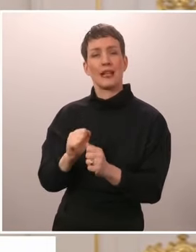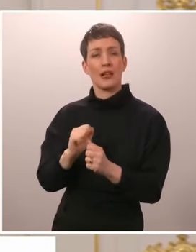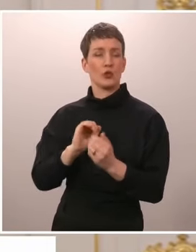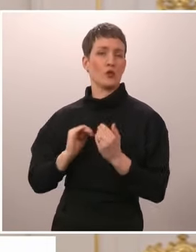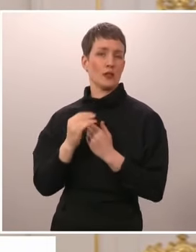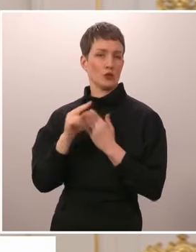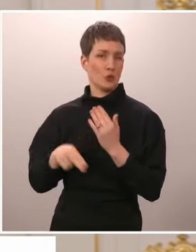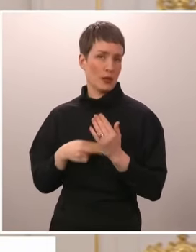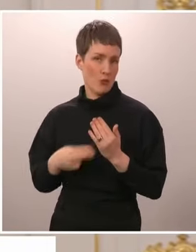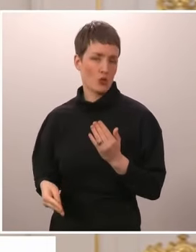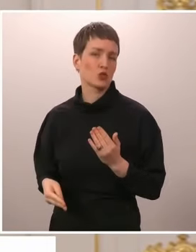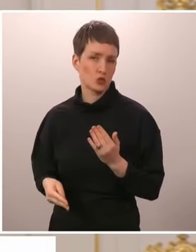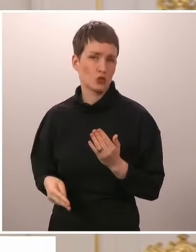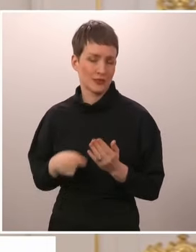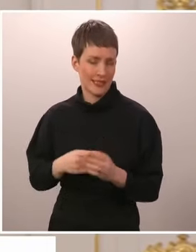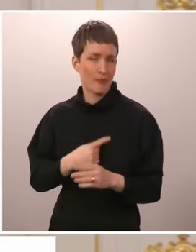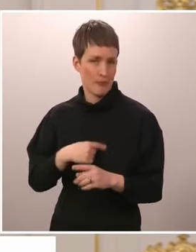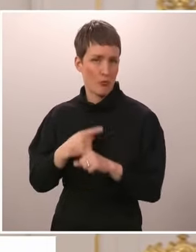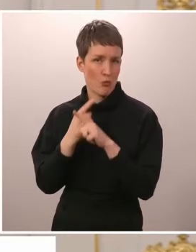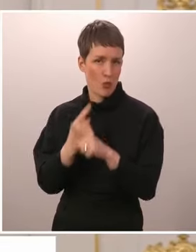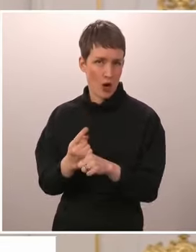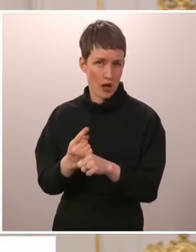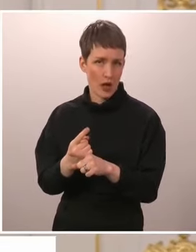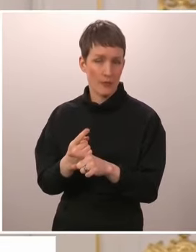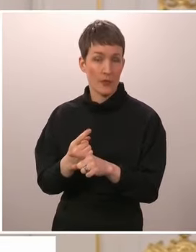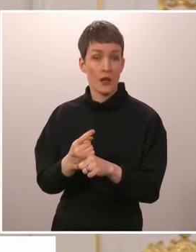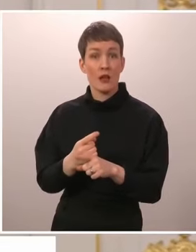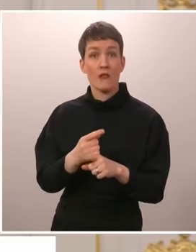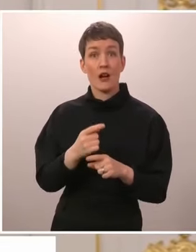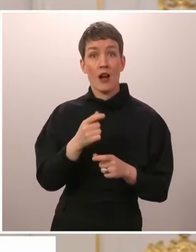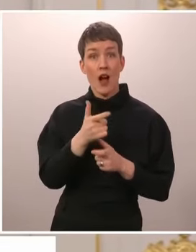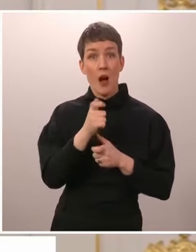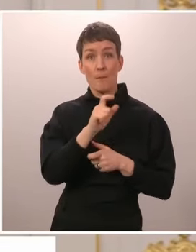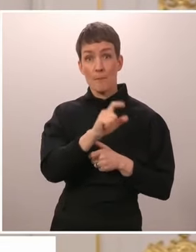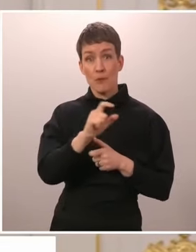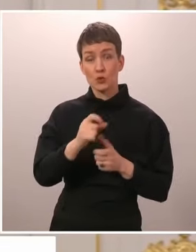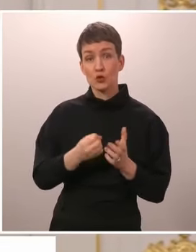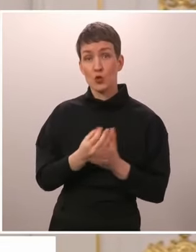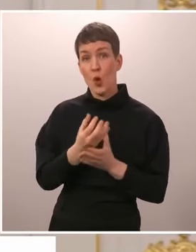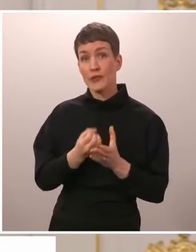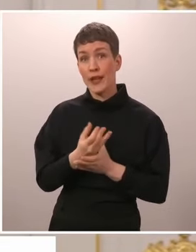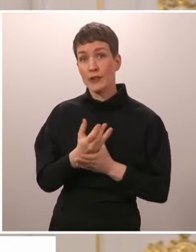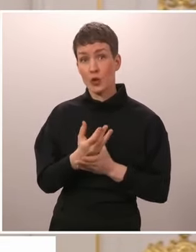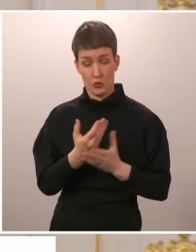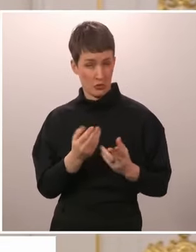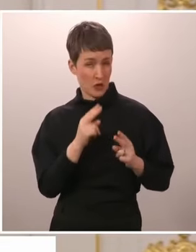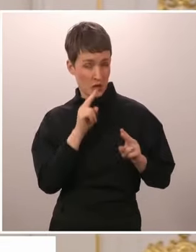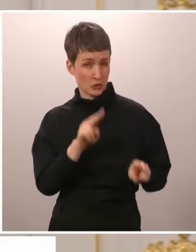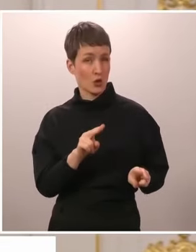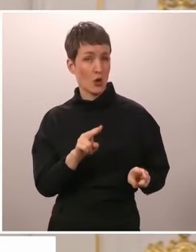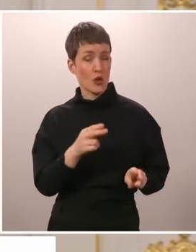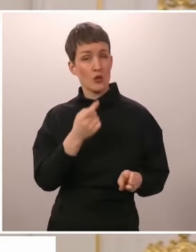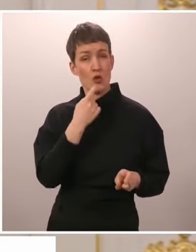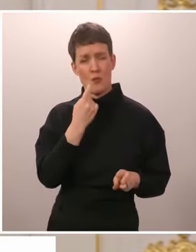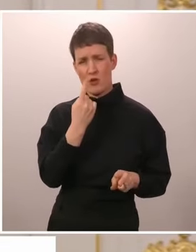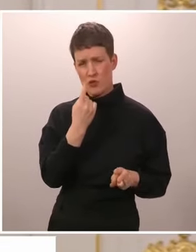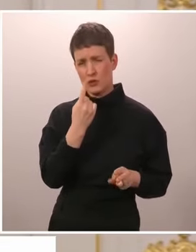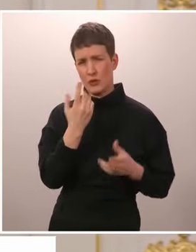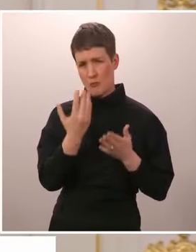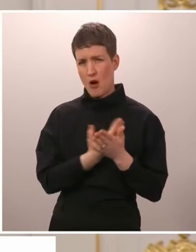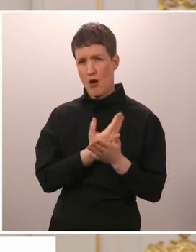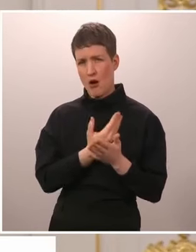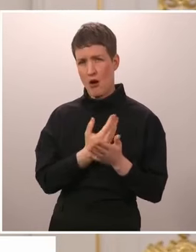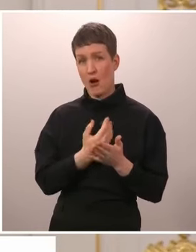toisessa. Ja jos me katsomme ammustuotantoa tällä hetkellä ylipäätään, niin Suomi on yksi niistä harvoista maista,